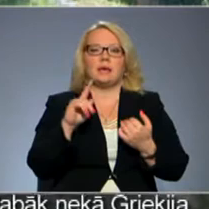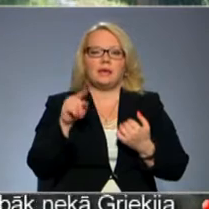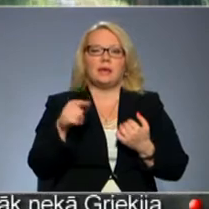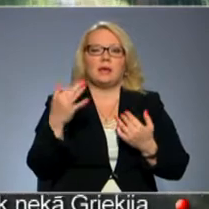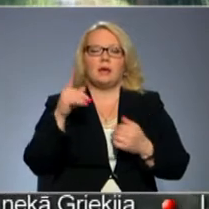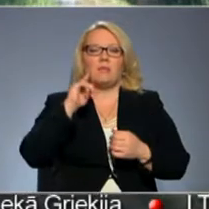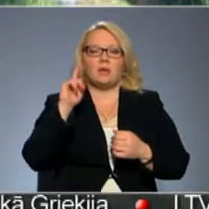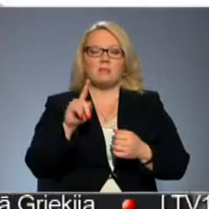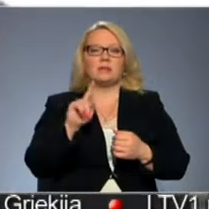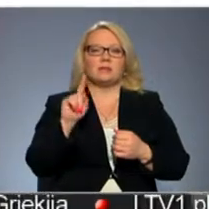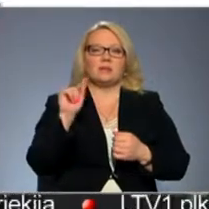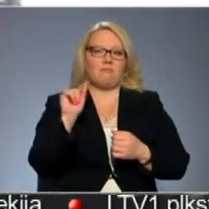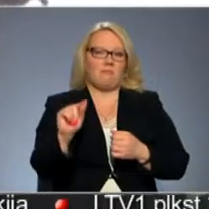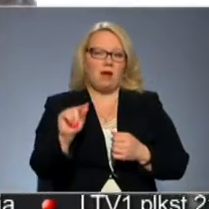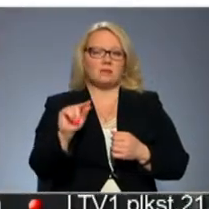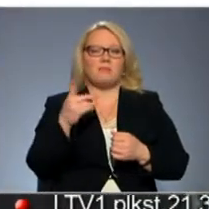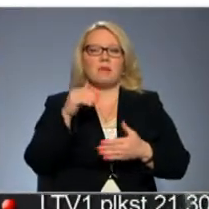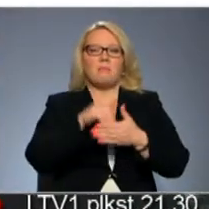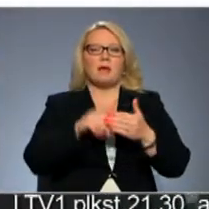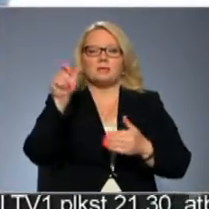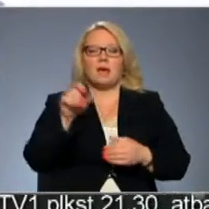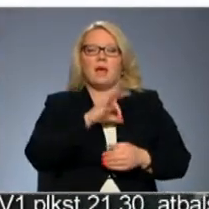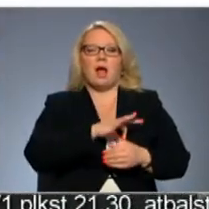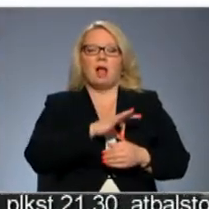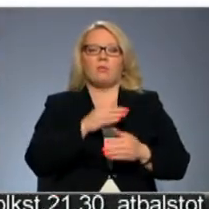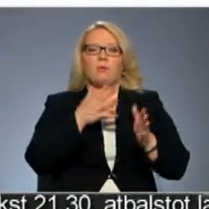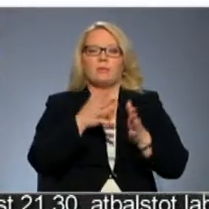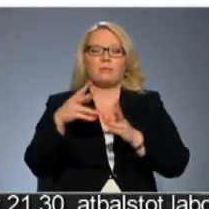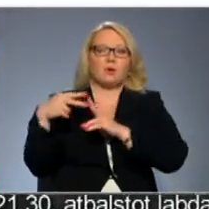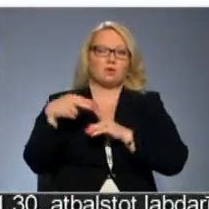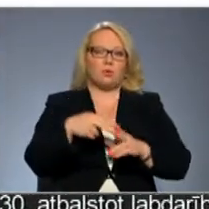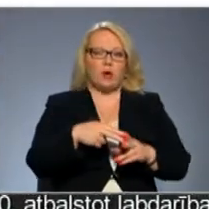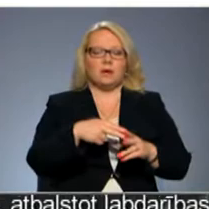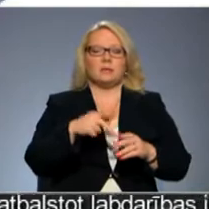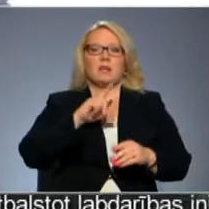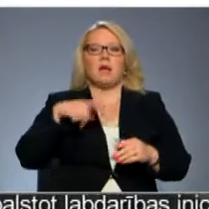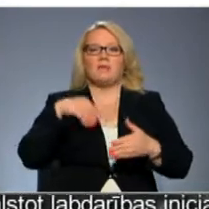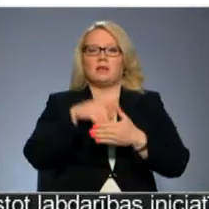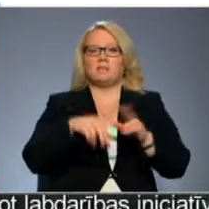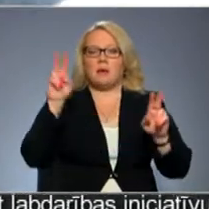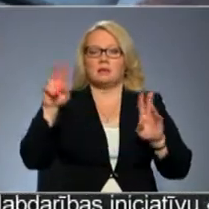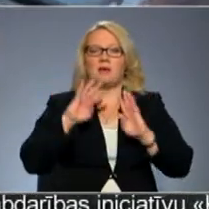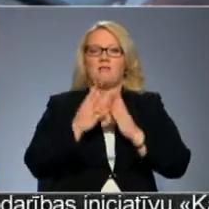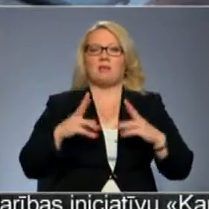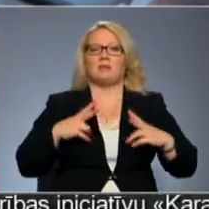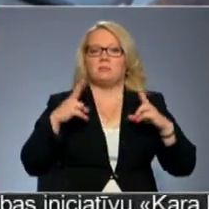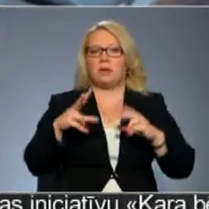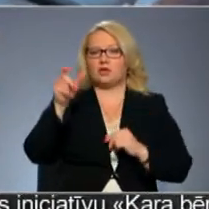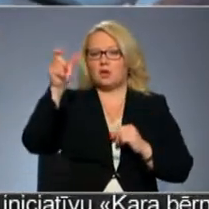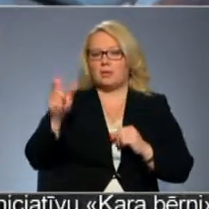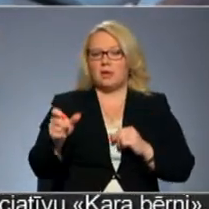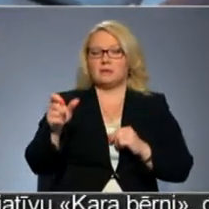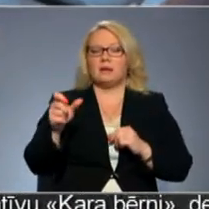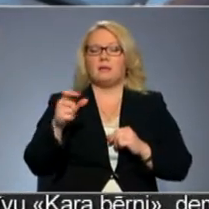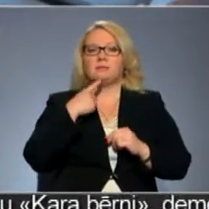Nenoliedzamīt, ka tas ir mās. Taču pasniega algu ietekmēs slodze. Vēl sākstīju sabiedrības Latvijas pasts valdes priekšēdētais Ārnis Salnājas